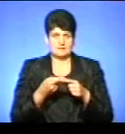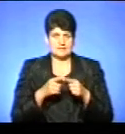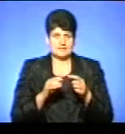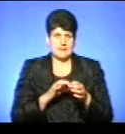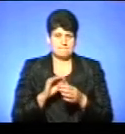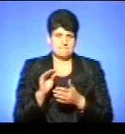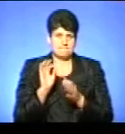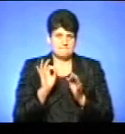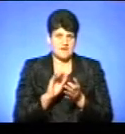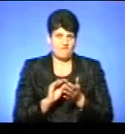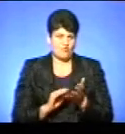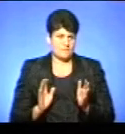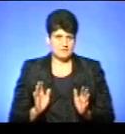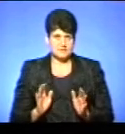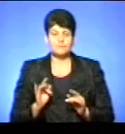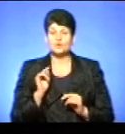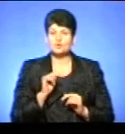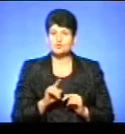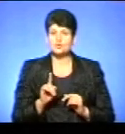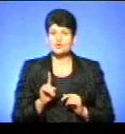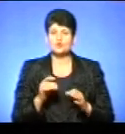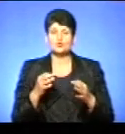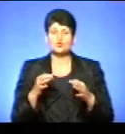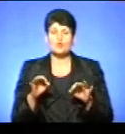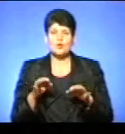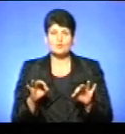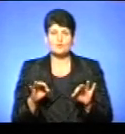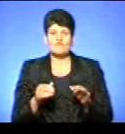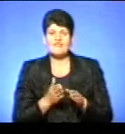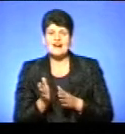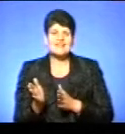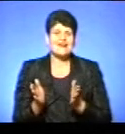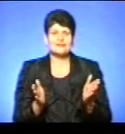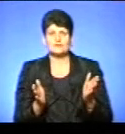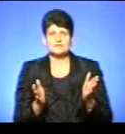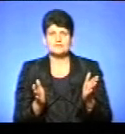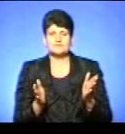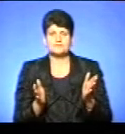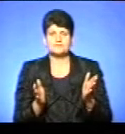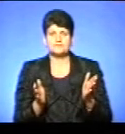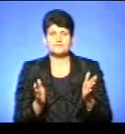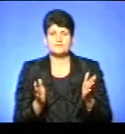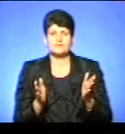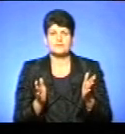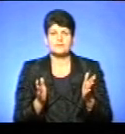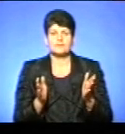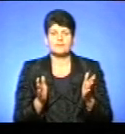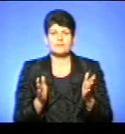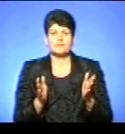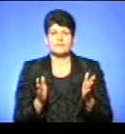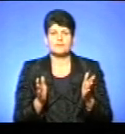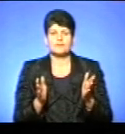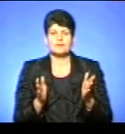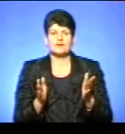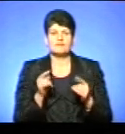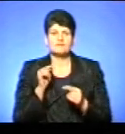правопис, лише через те, що допуск варіантності або варіантності, як пропонується у новому правописі,